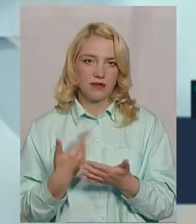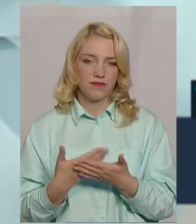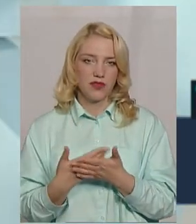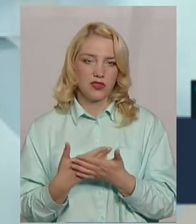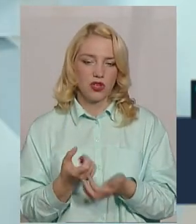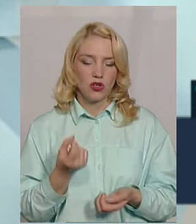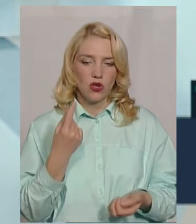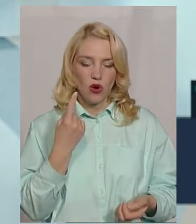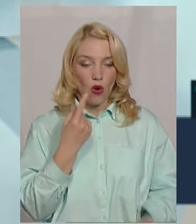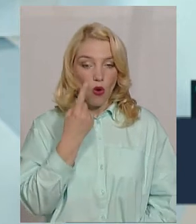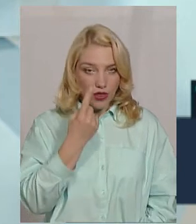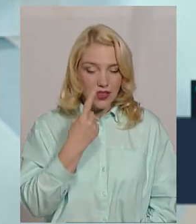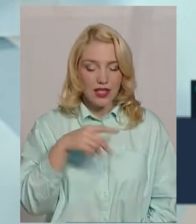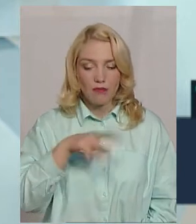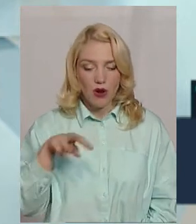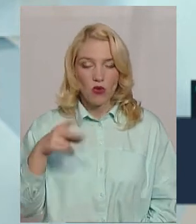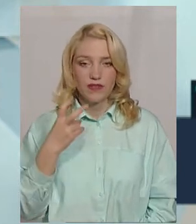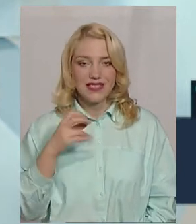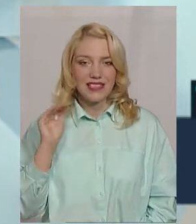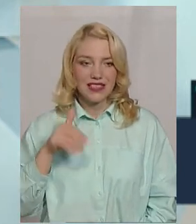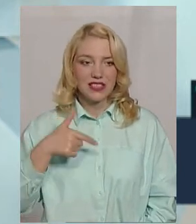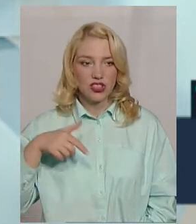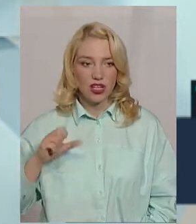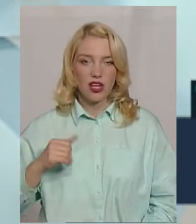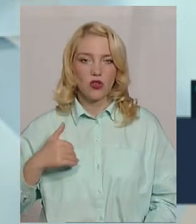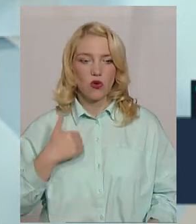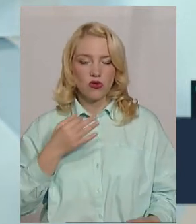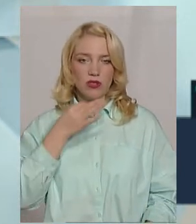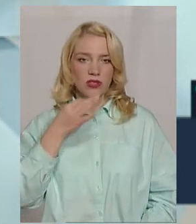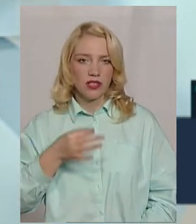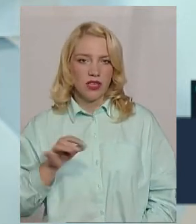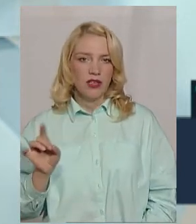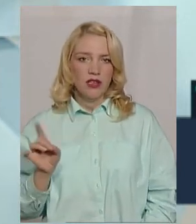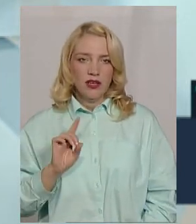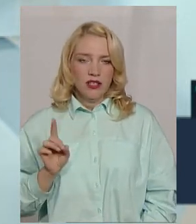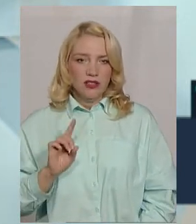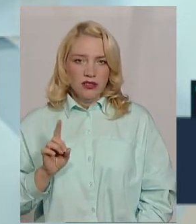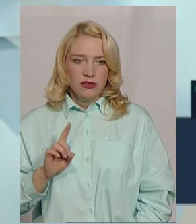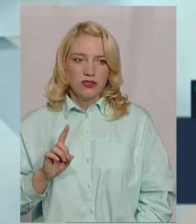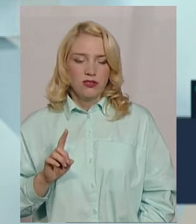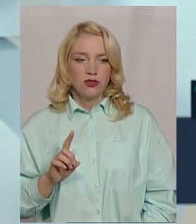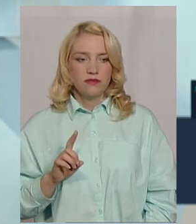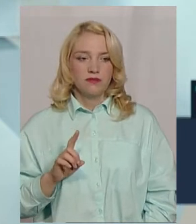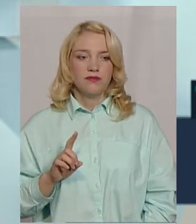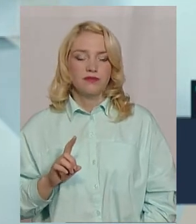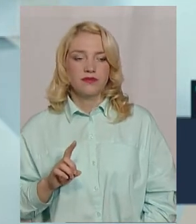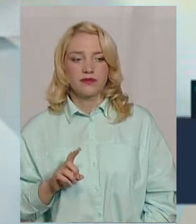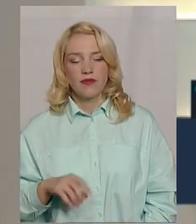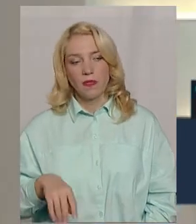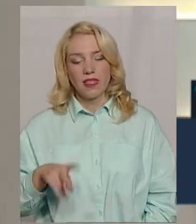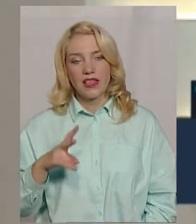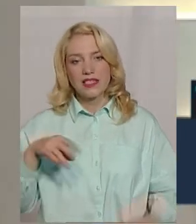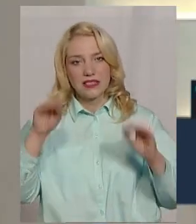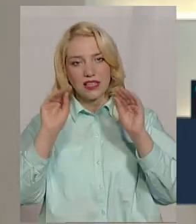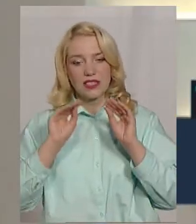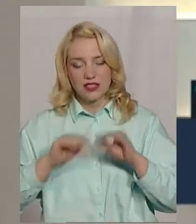межах 1 мільйон 200 тисяч гектарів. І хочу сказати, що за роки статистичного